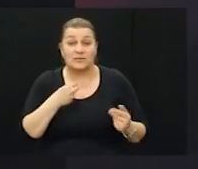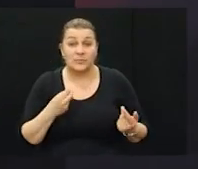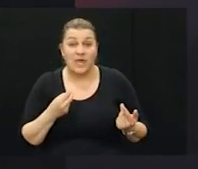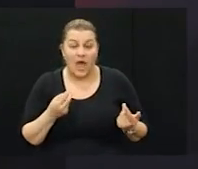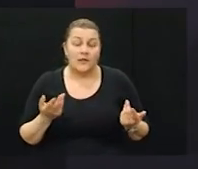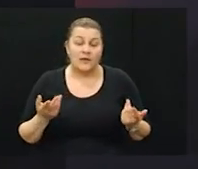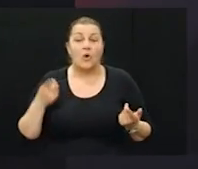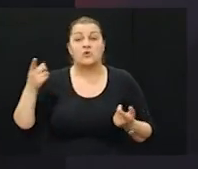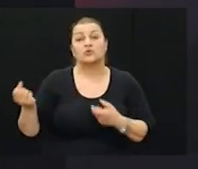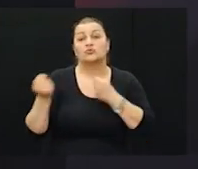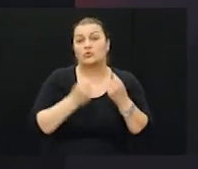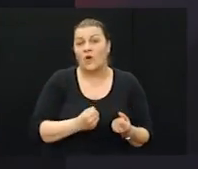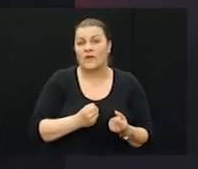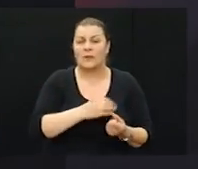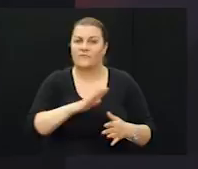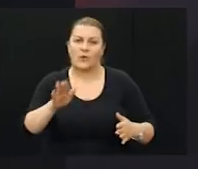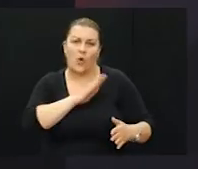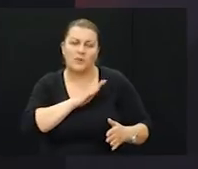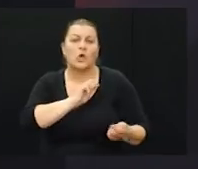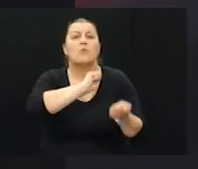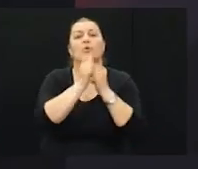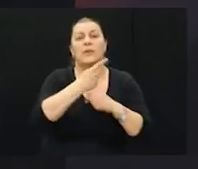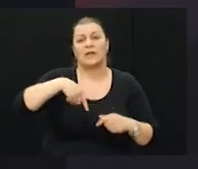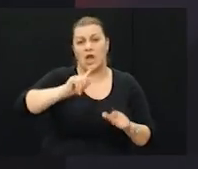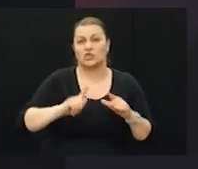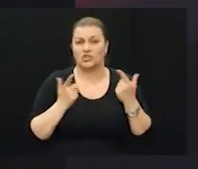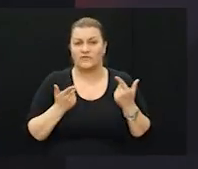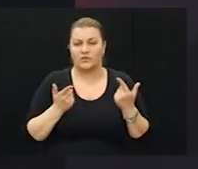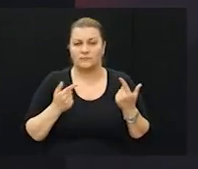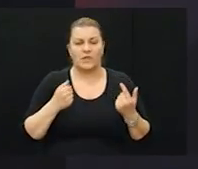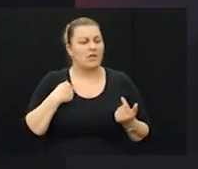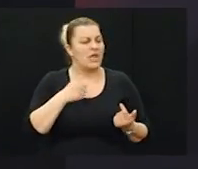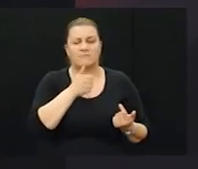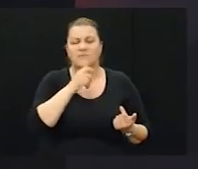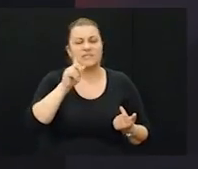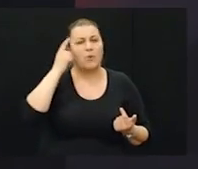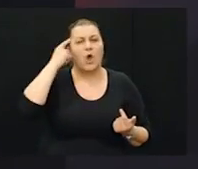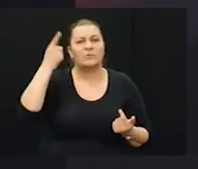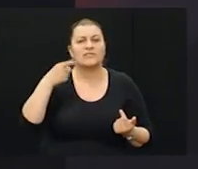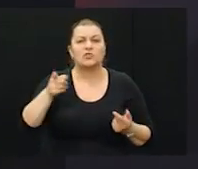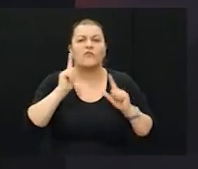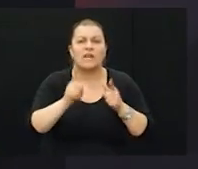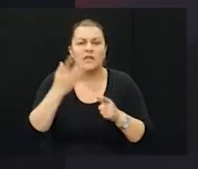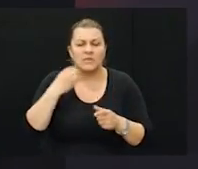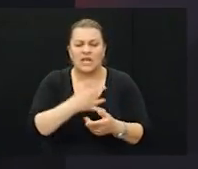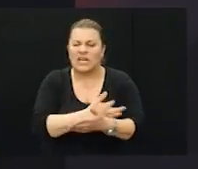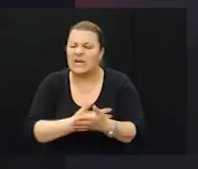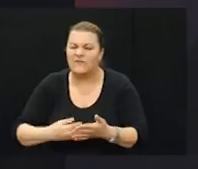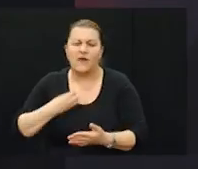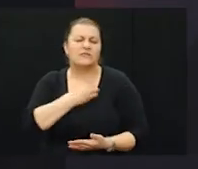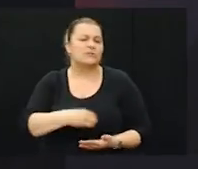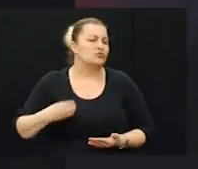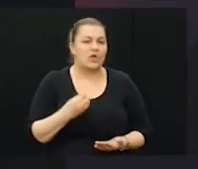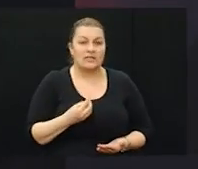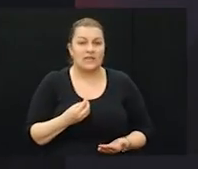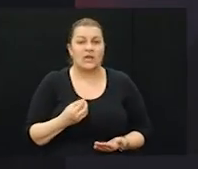doveo u pitanje i naše živote bitno promijenio. Nisam mogao, misliti će rat biti tako surov, tako krvav, tako užasan. Posljed sa